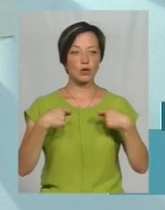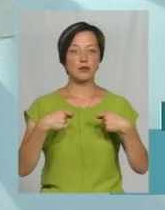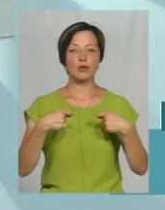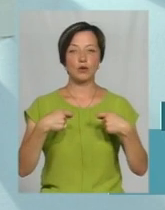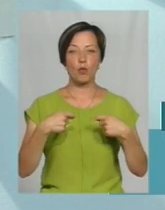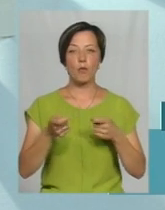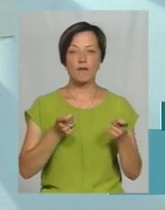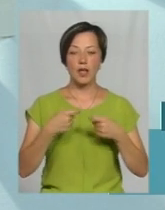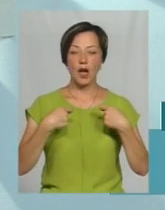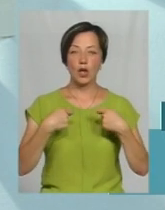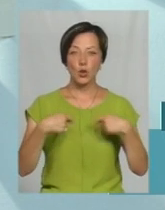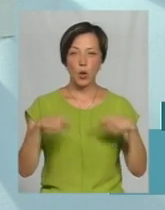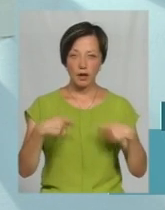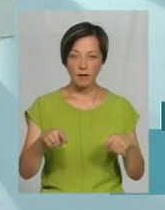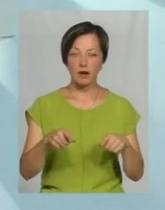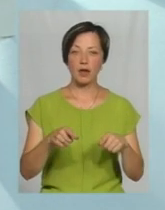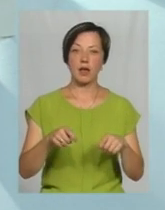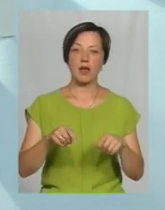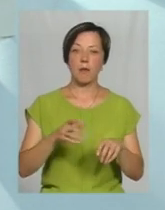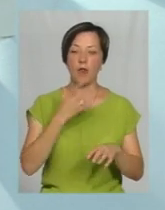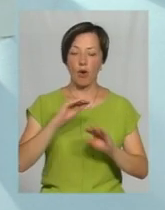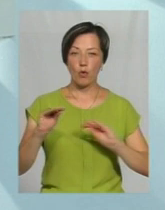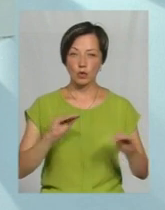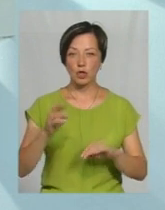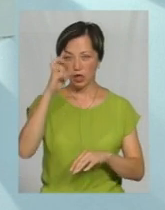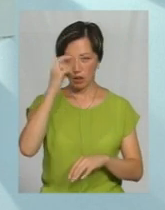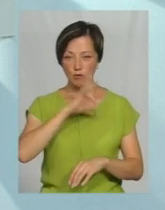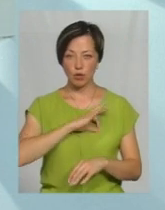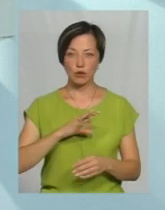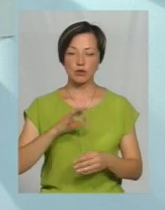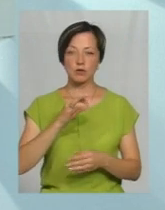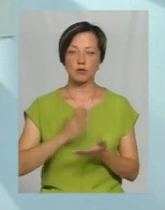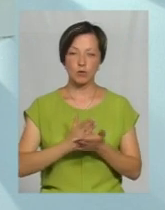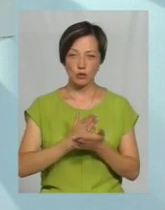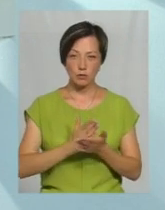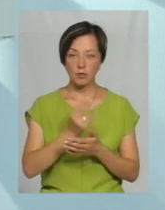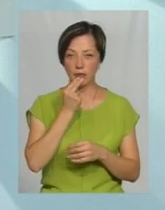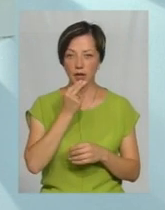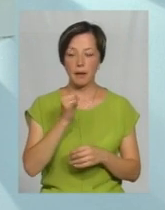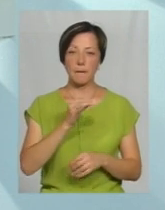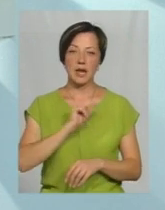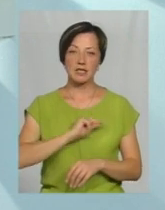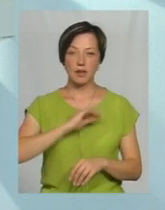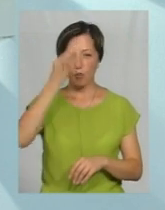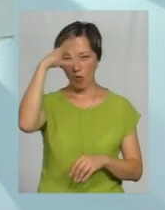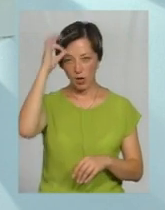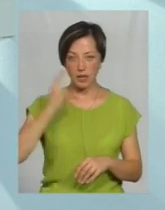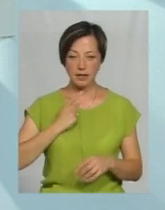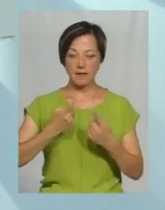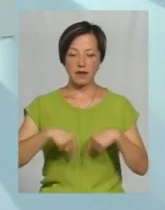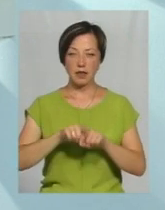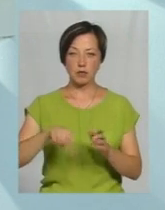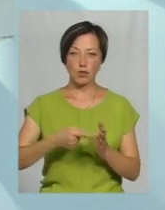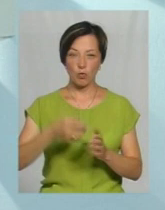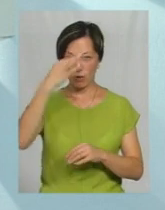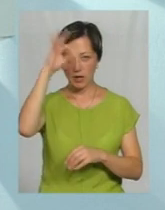благоустрою, управління Держпродспоживслужби, і працівники патрульної поліції, і відділу міського поліції,